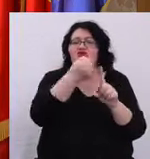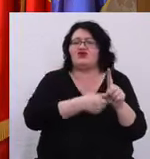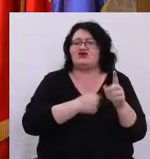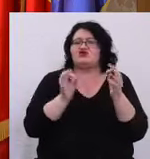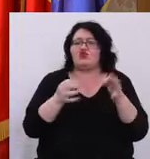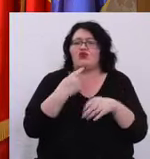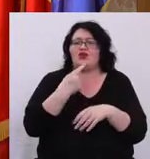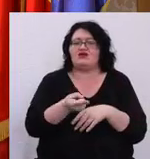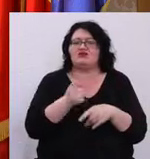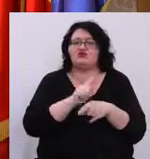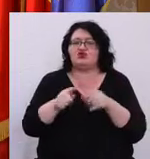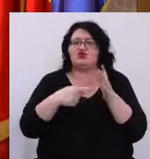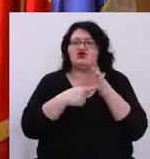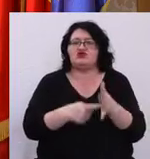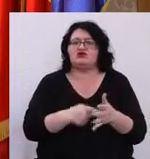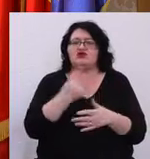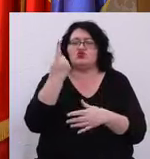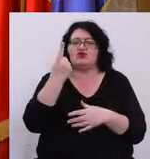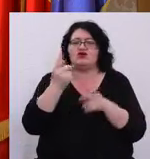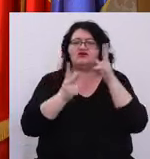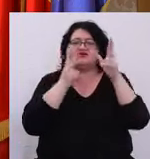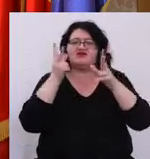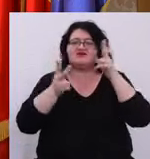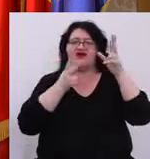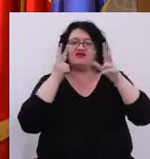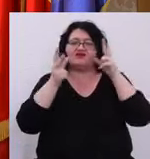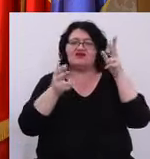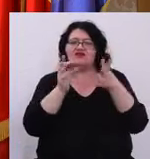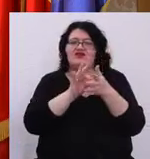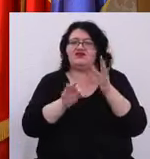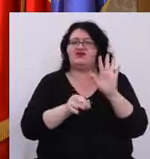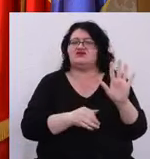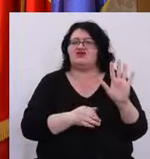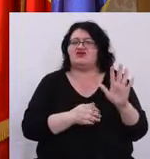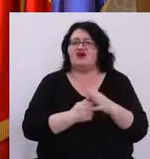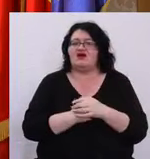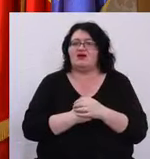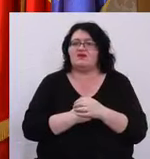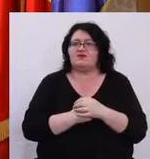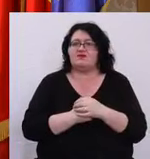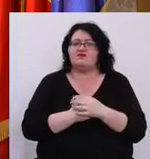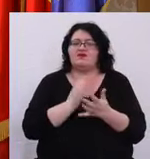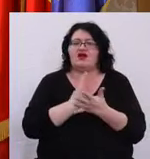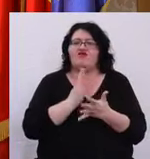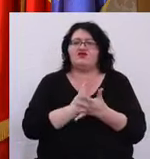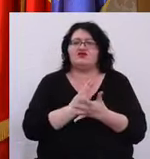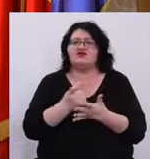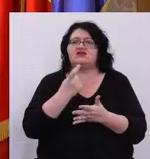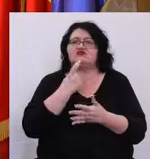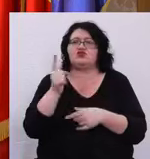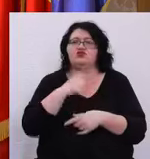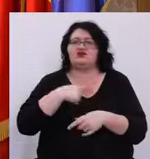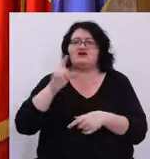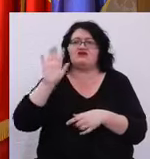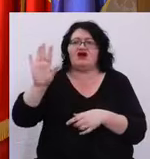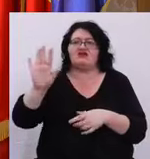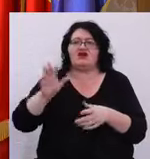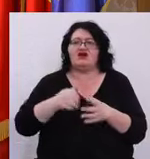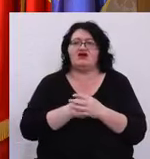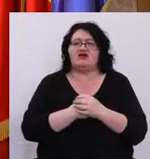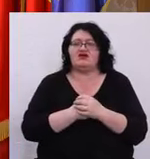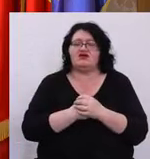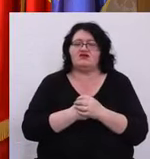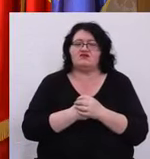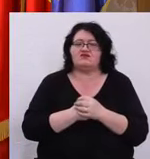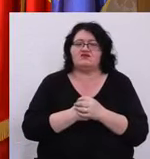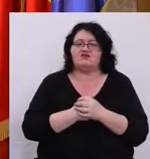bineînțeles că am spus asta pentru că una dintre scandările A fost Timișoara nu este a ta Și